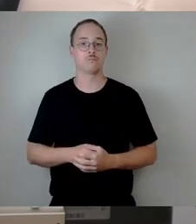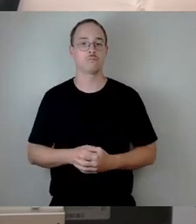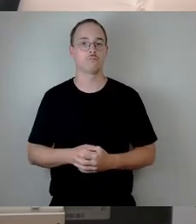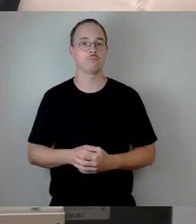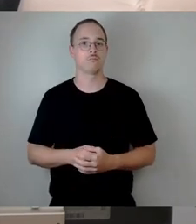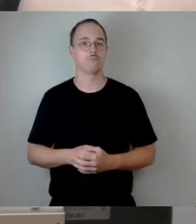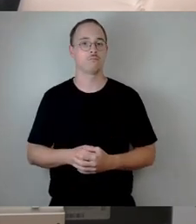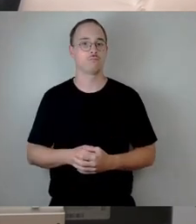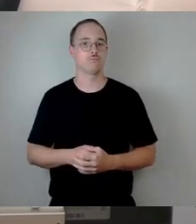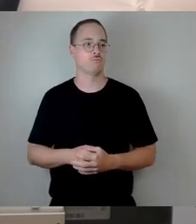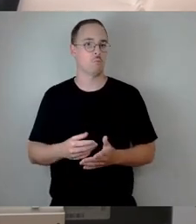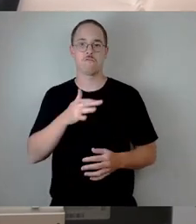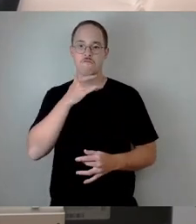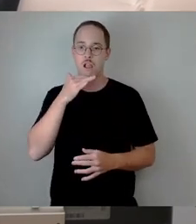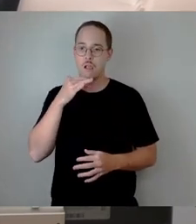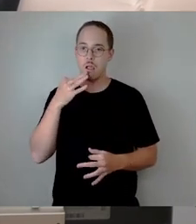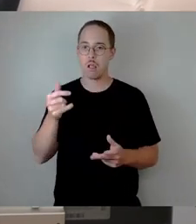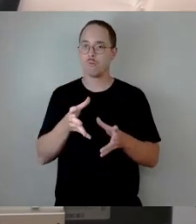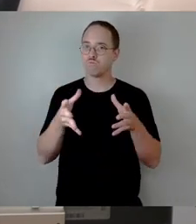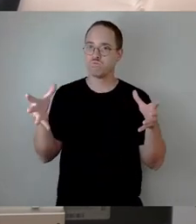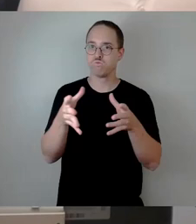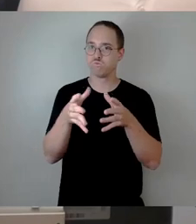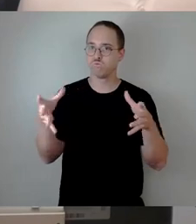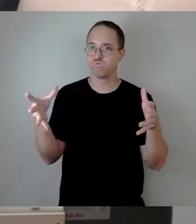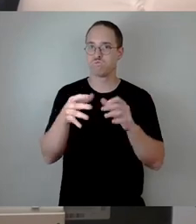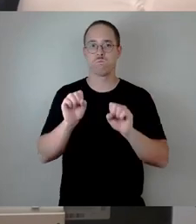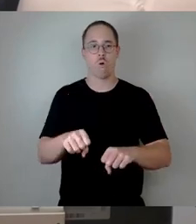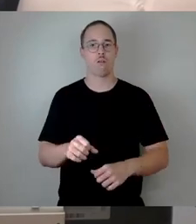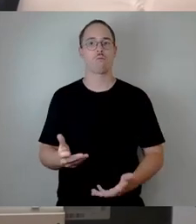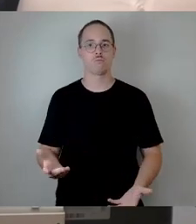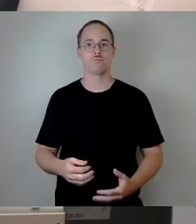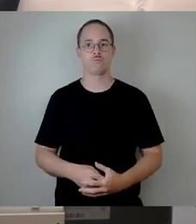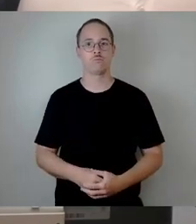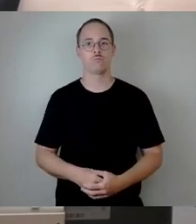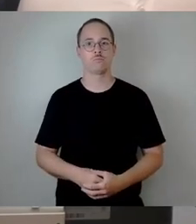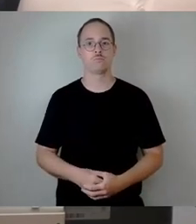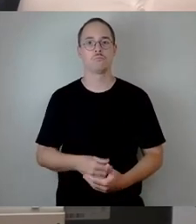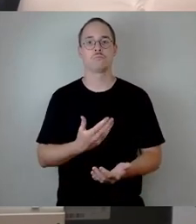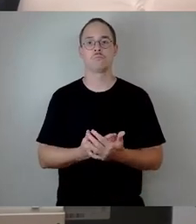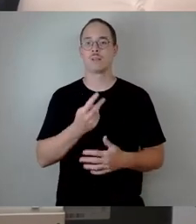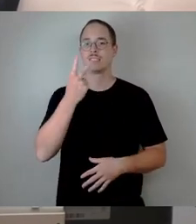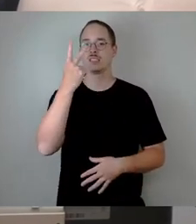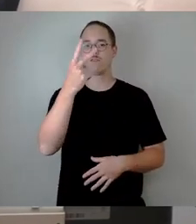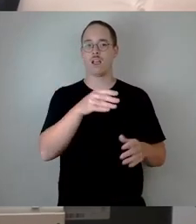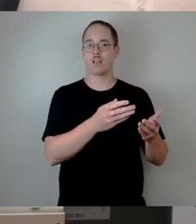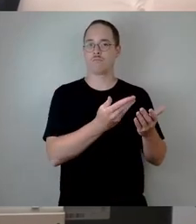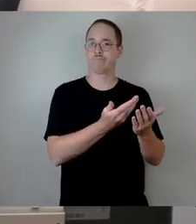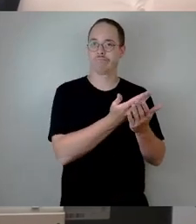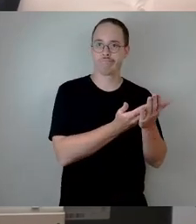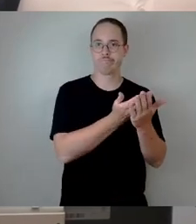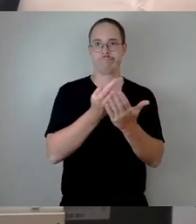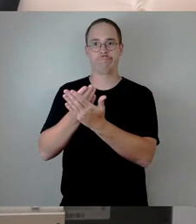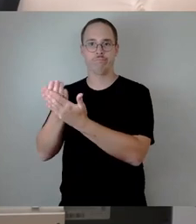Ermessensspielraum eingeräumt. Dabei treffen im Wesentlichen zwei Prinzipien aufeinander,